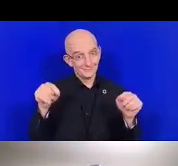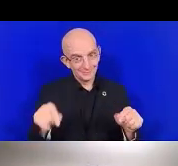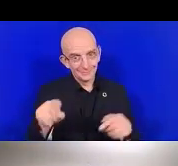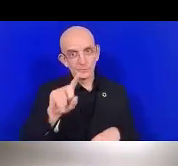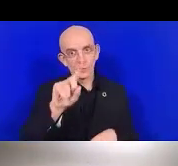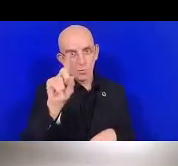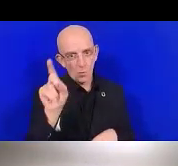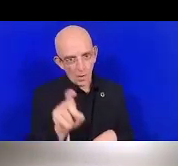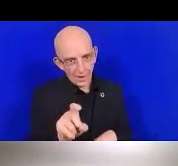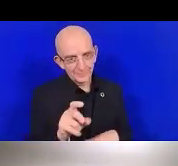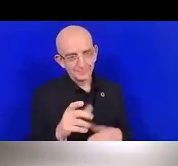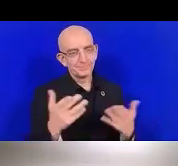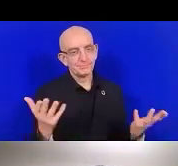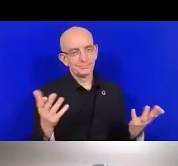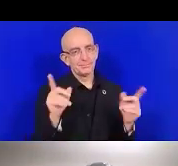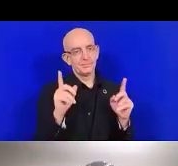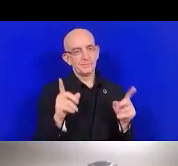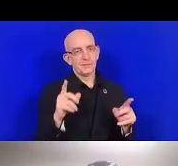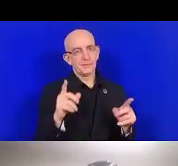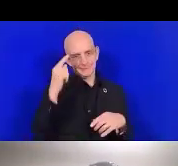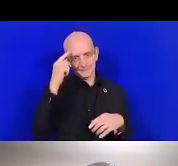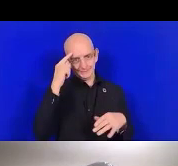Alors, pour nous...